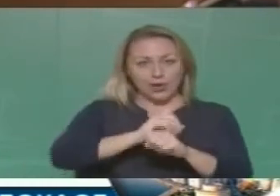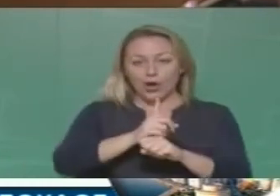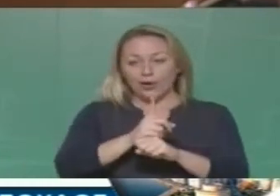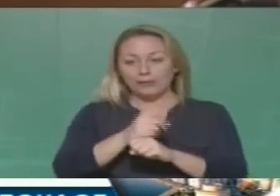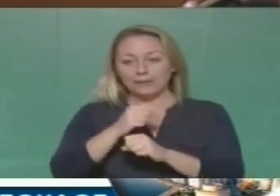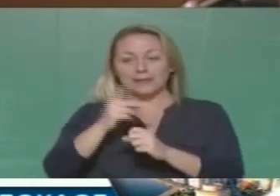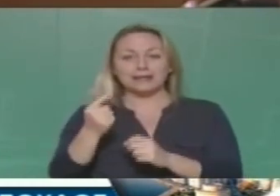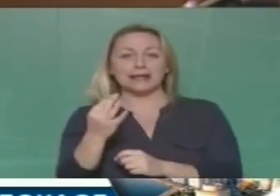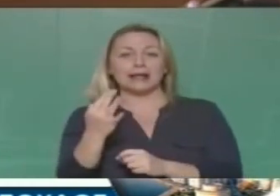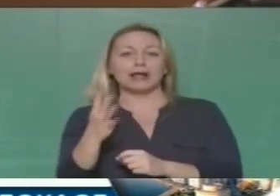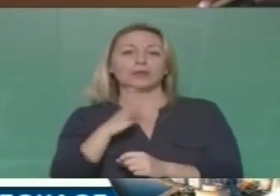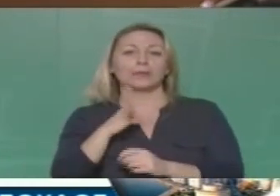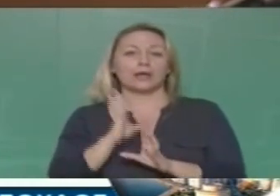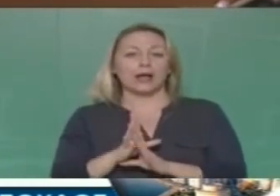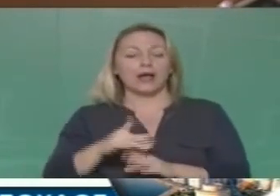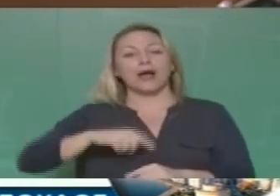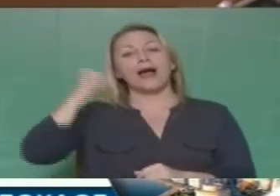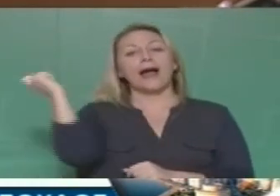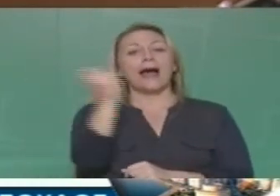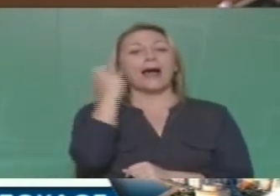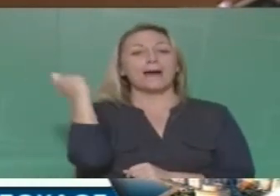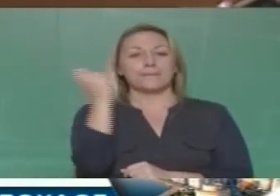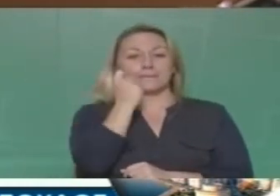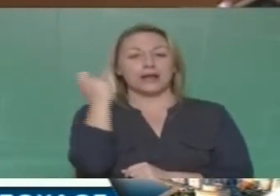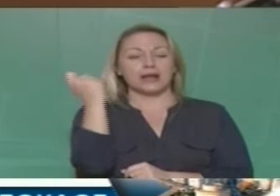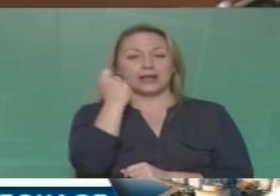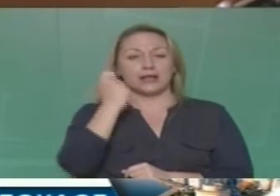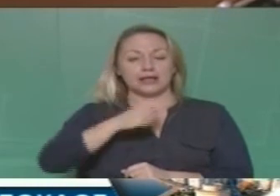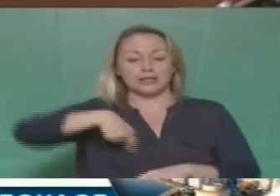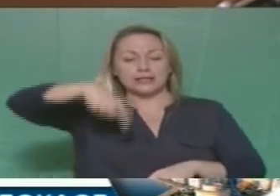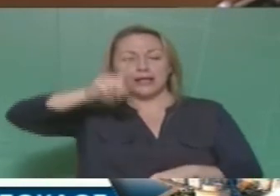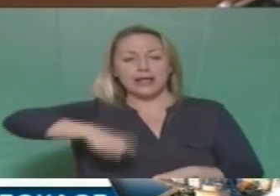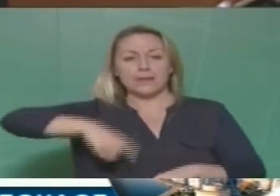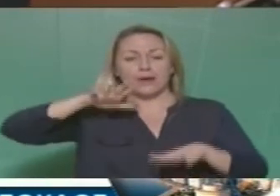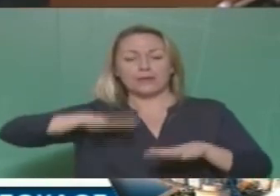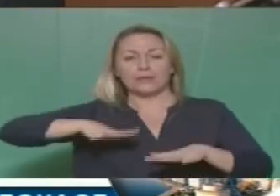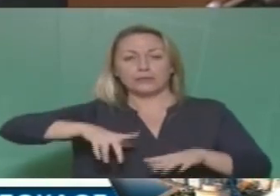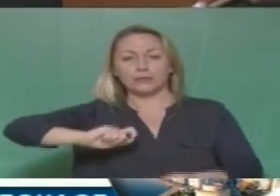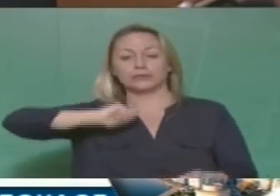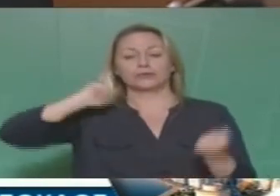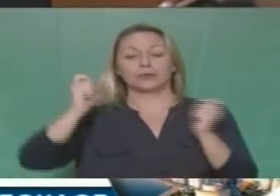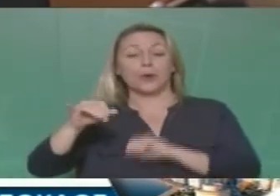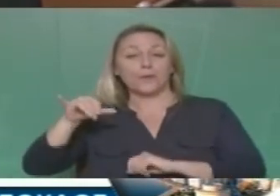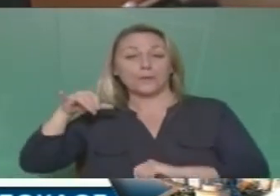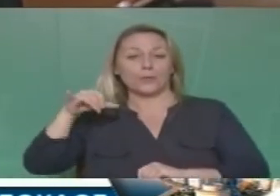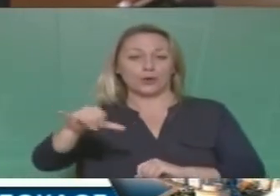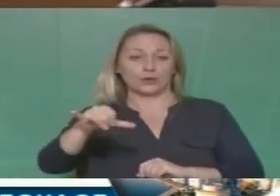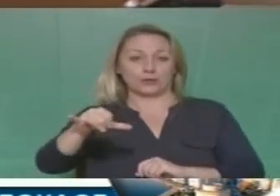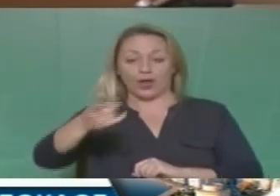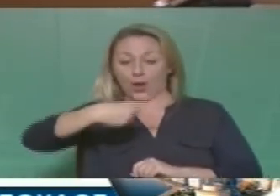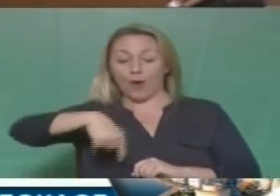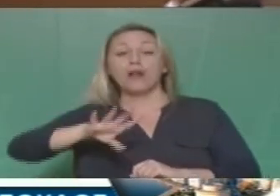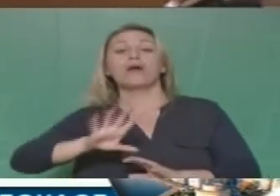με πολλήμερας απεργίες για να μπορέσουν να φτάσουν σε αυτό το αποτέλεσμα να γίνουν αορίστου χρόνους στους Δήμους λίγοι, όχι